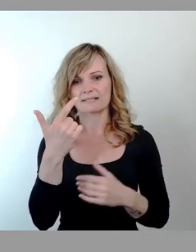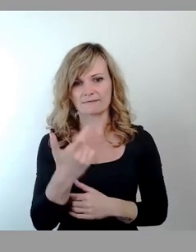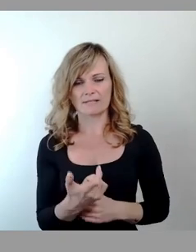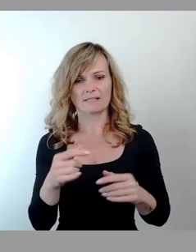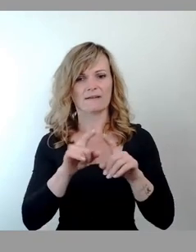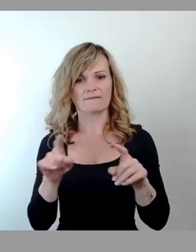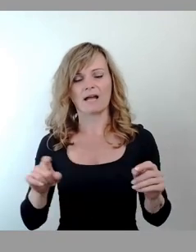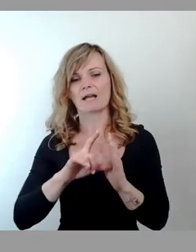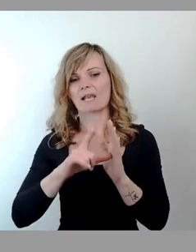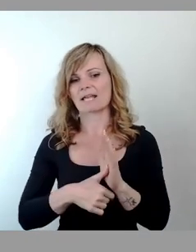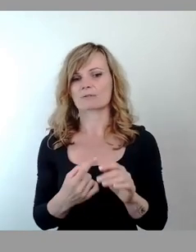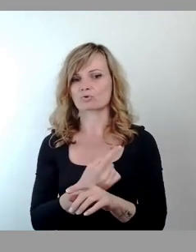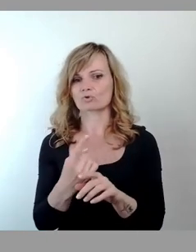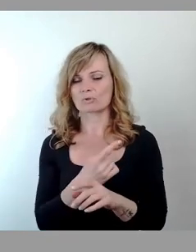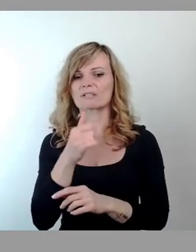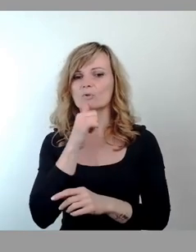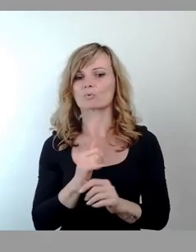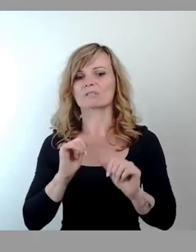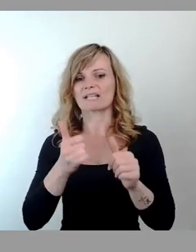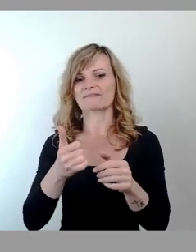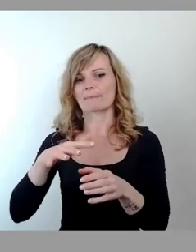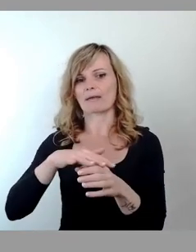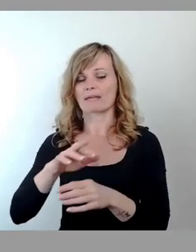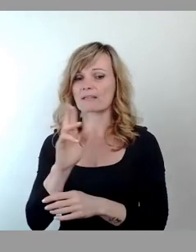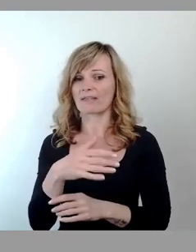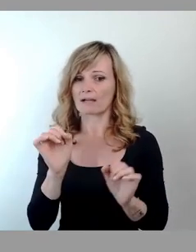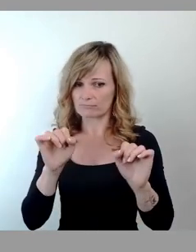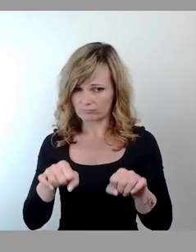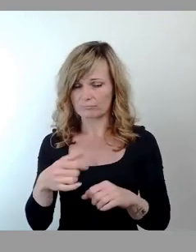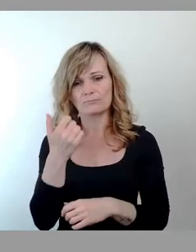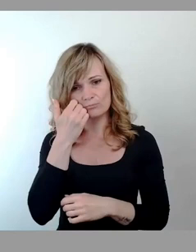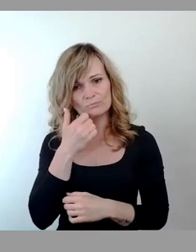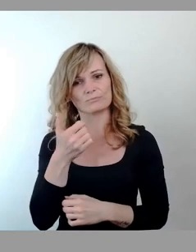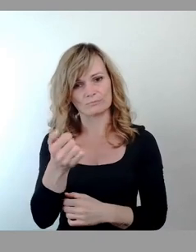im Jugendhilfebereich. Wer hier zustimmen kann, den bitte ich um das Stimmzeichen.